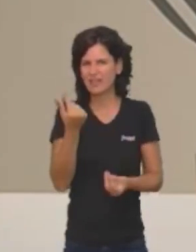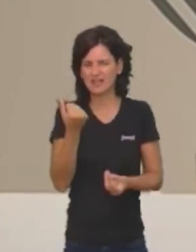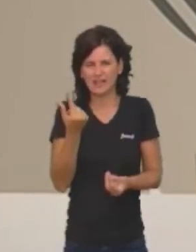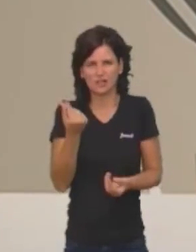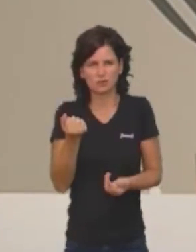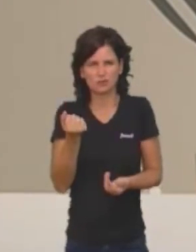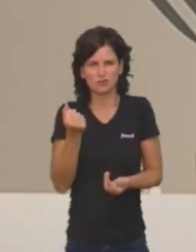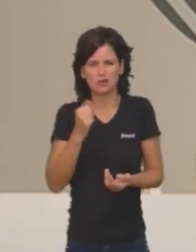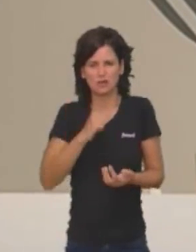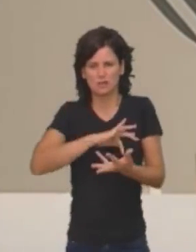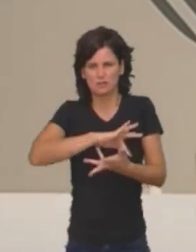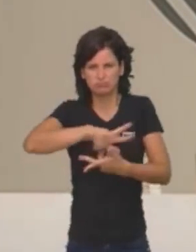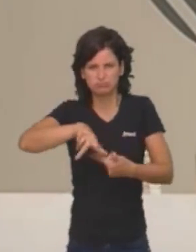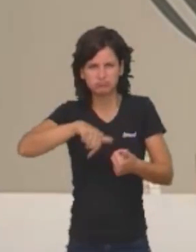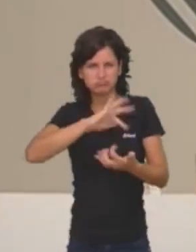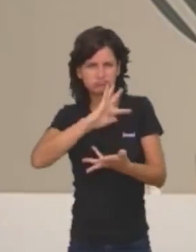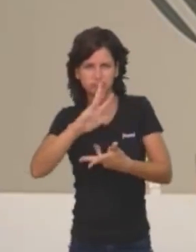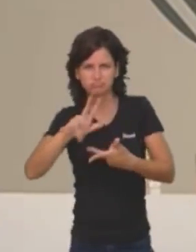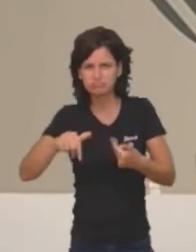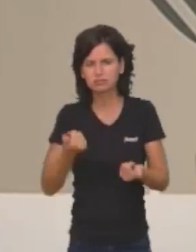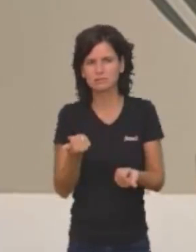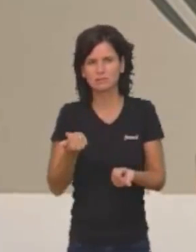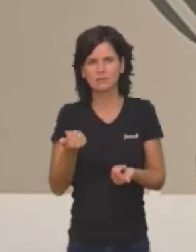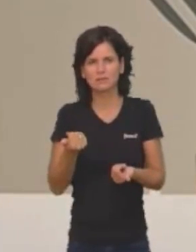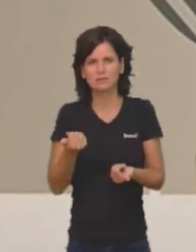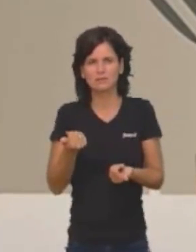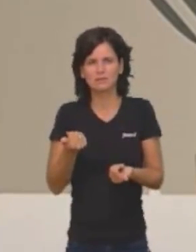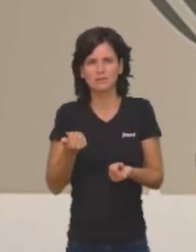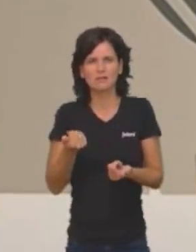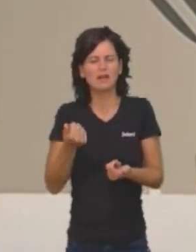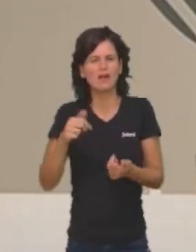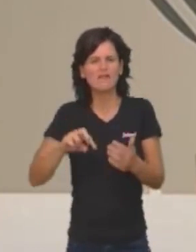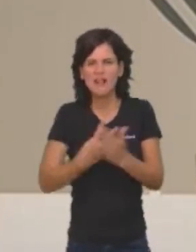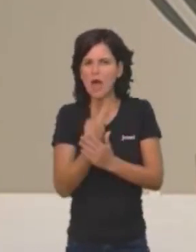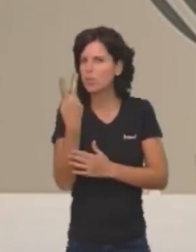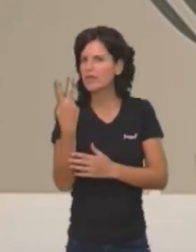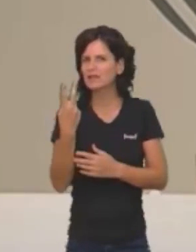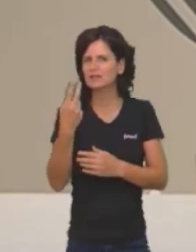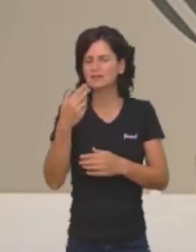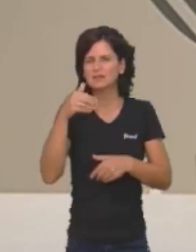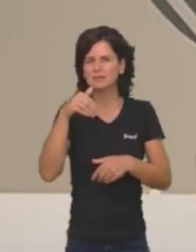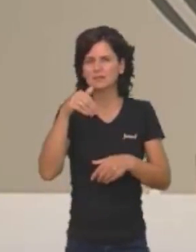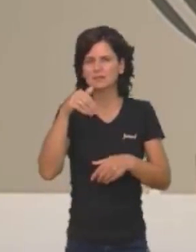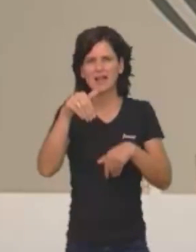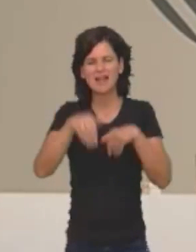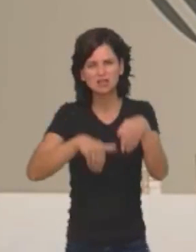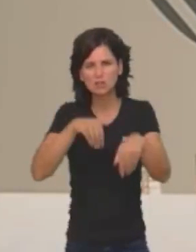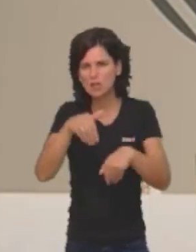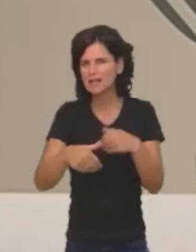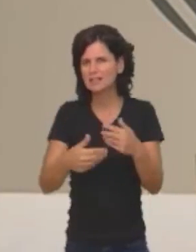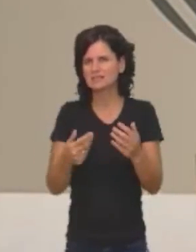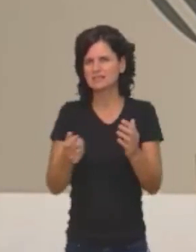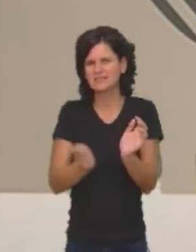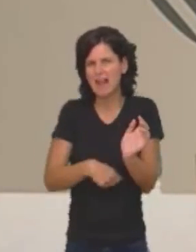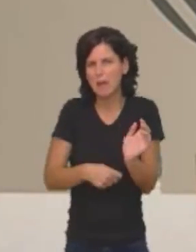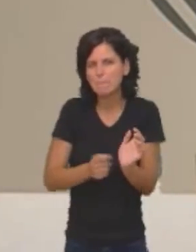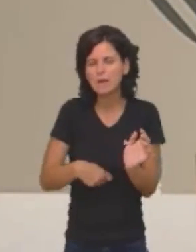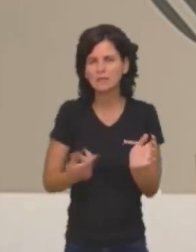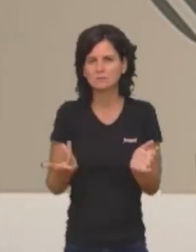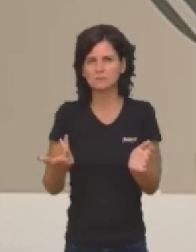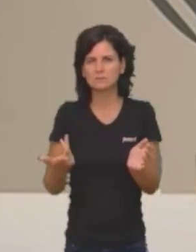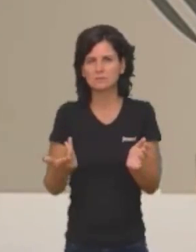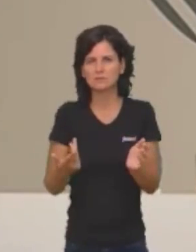dels presuntes delictes electorals, de les trampes... És una imatge vergonyosa que no